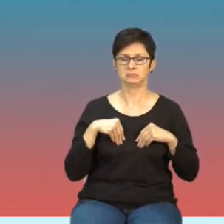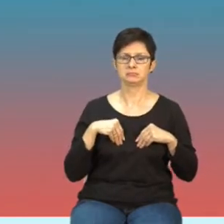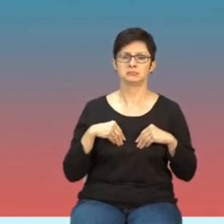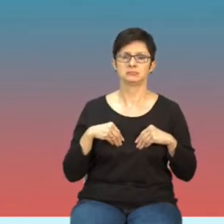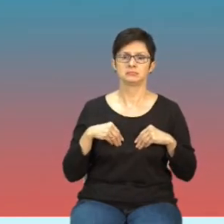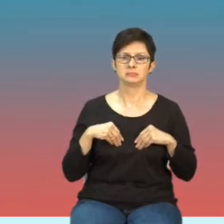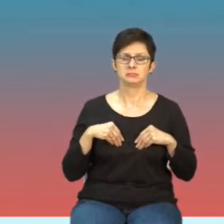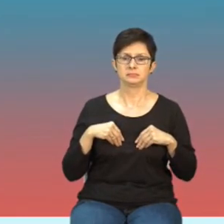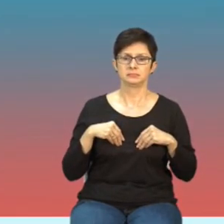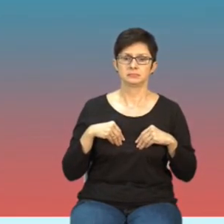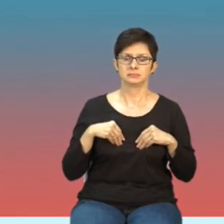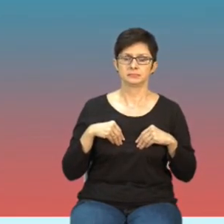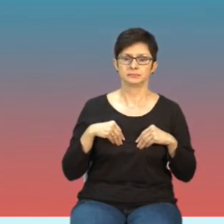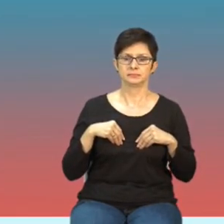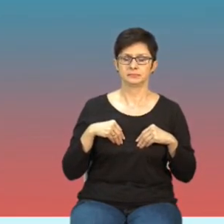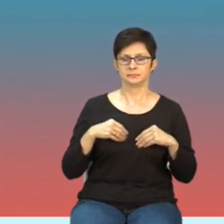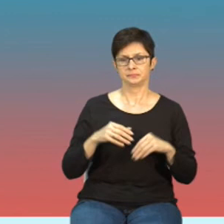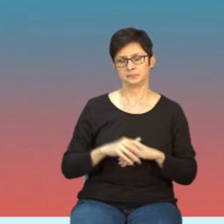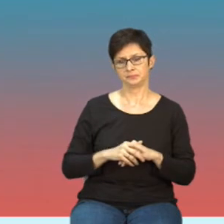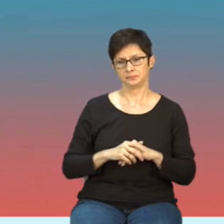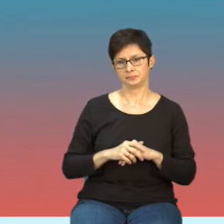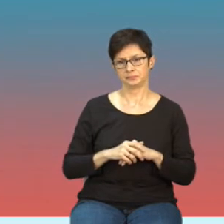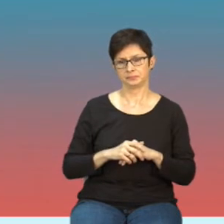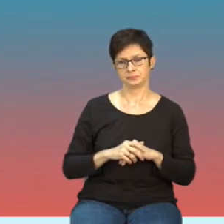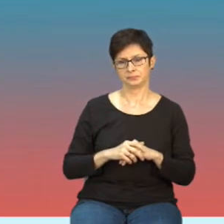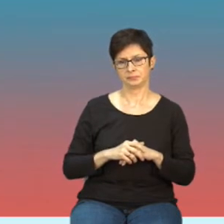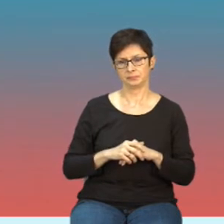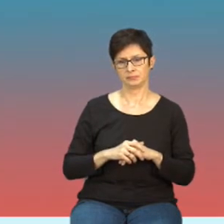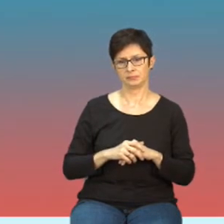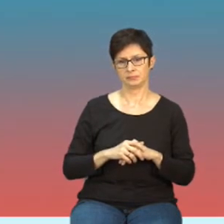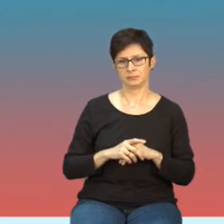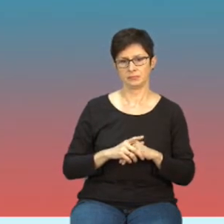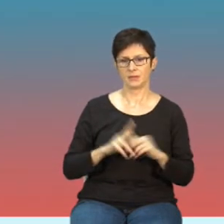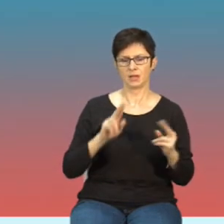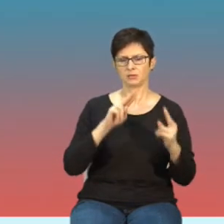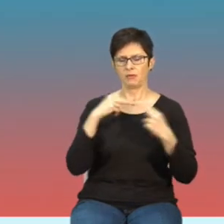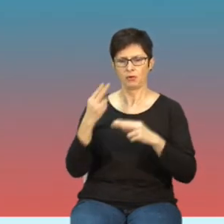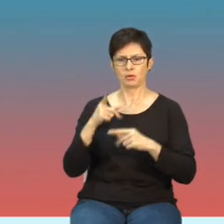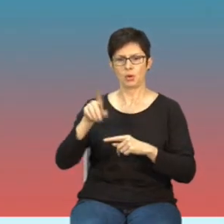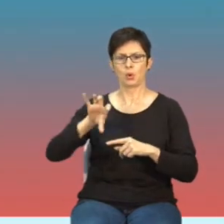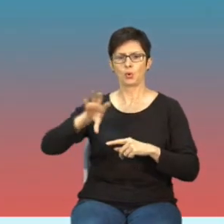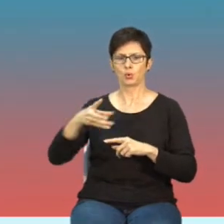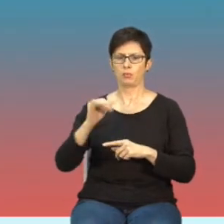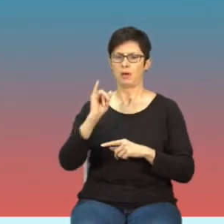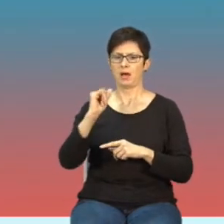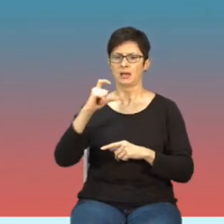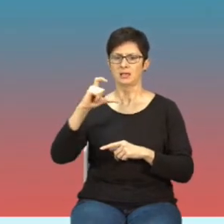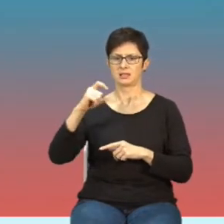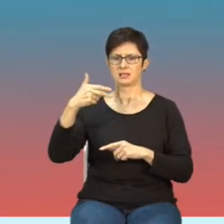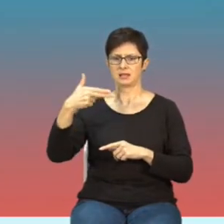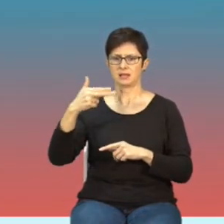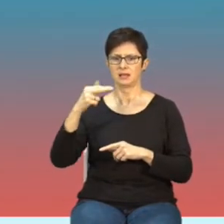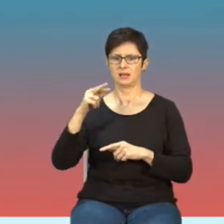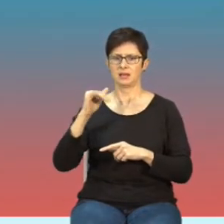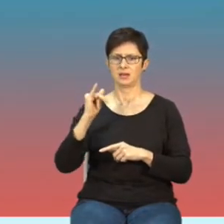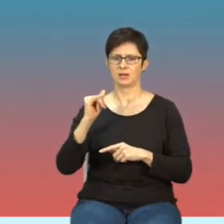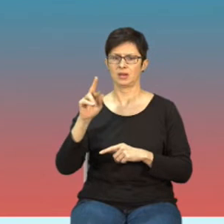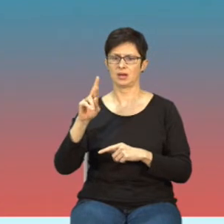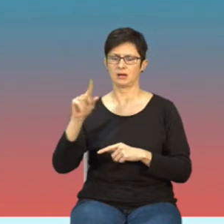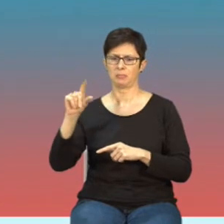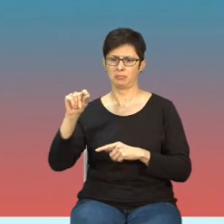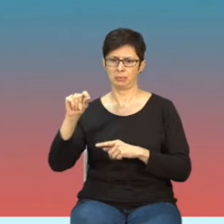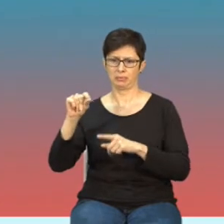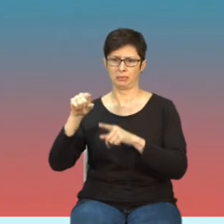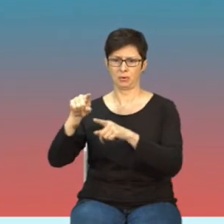przy czym proszę Państwa wracając do tego Iknir jest jest tą grupą